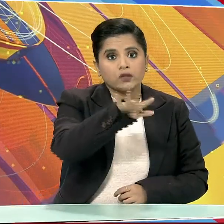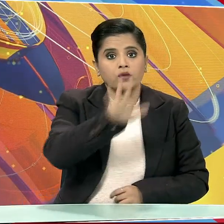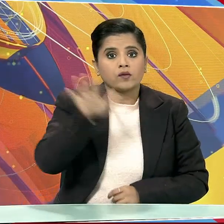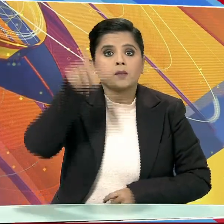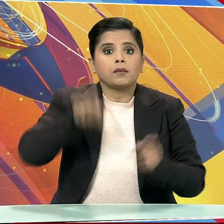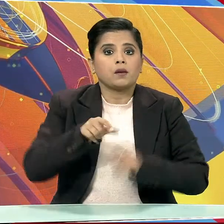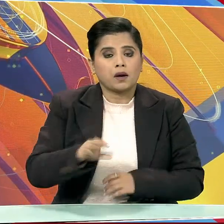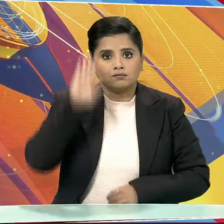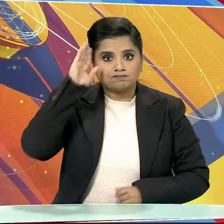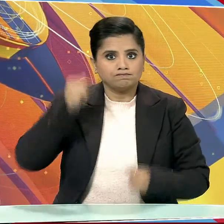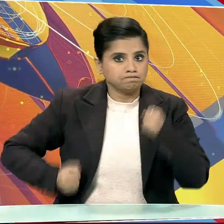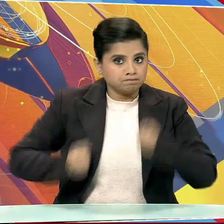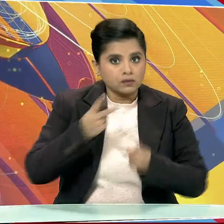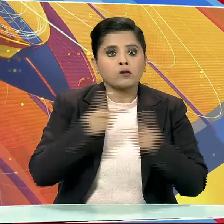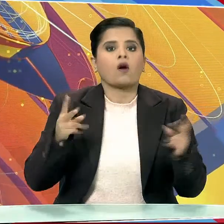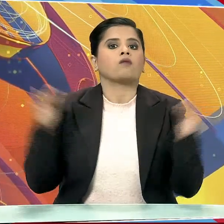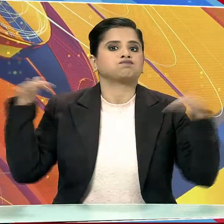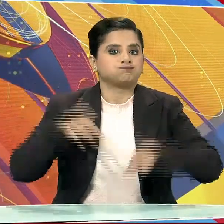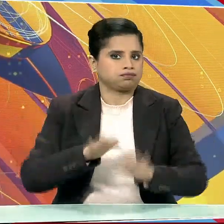शामिल